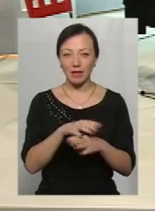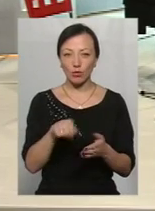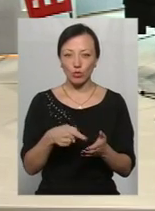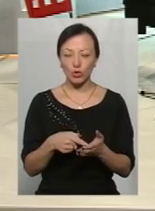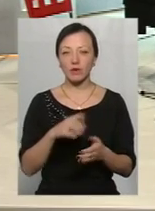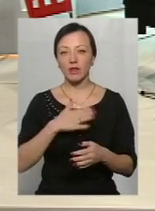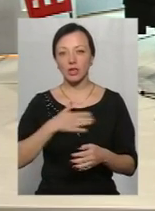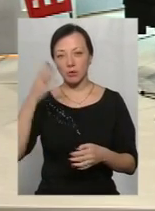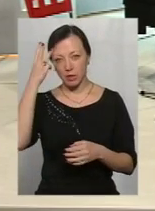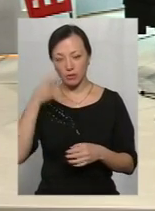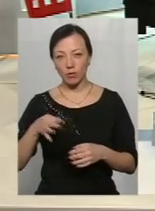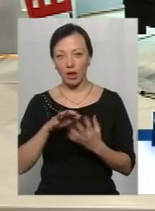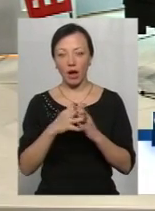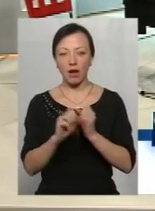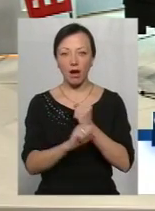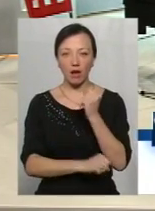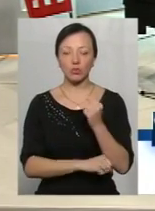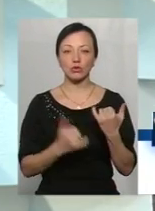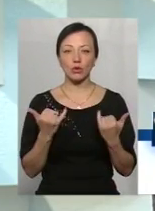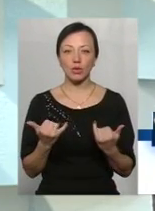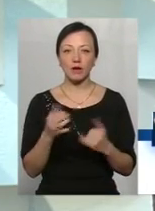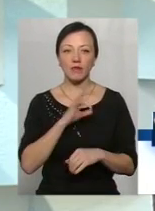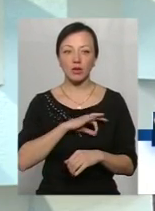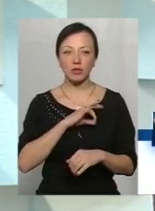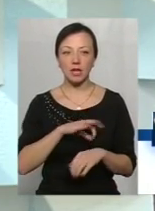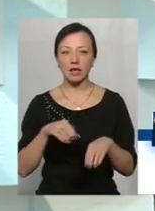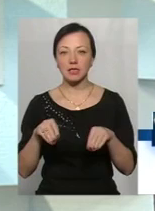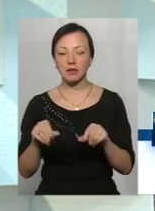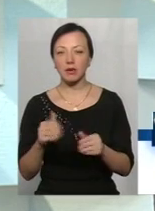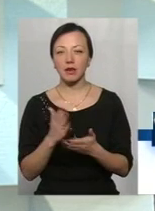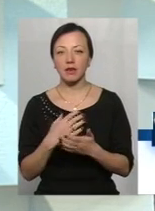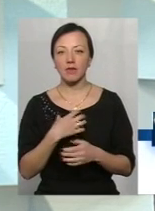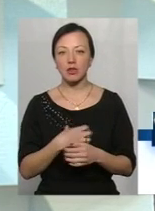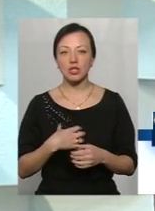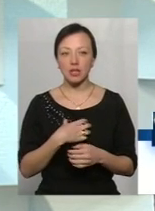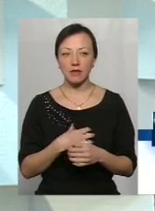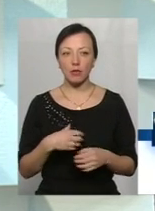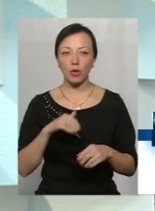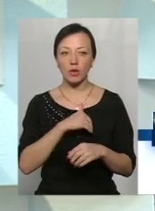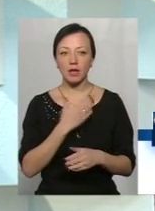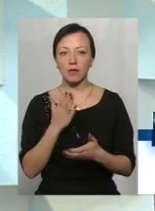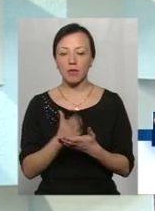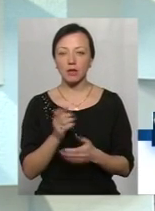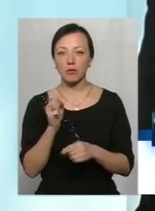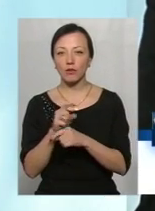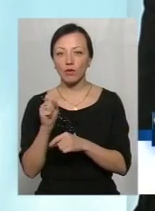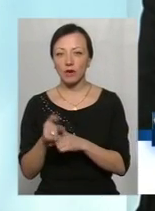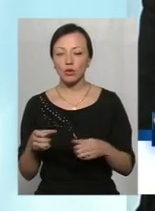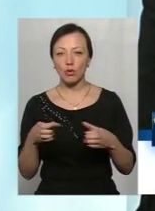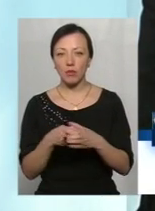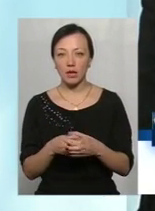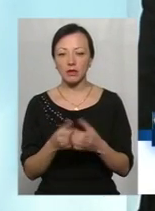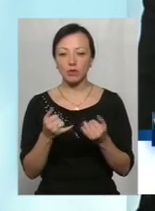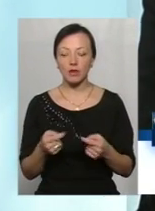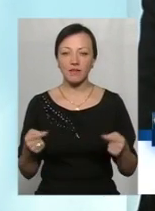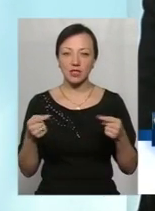Хмельницька область, вона є аграрною, і сьогодні використання земель, воно є важливим, і ми хотіли б мати повноваження, щоб громада сьогодні